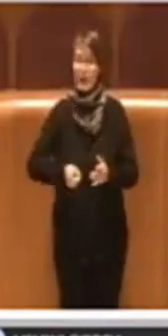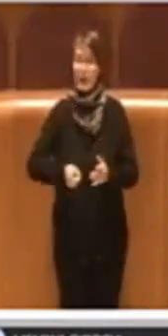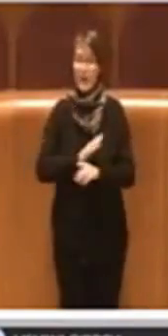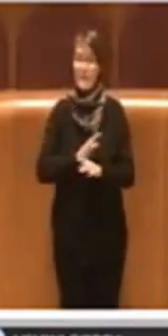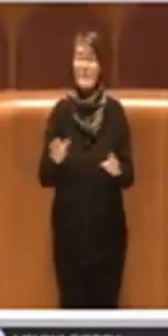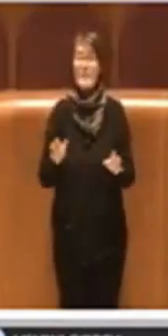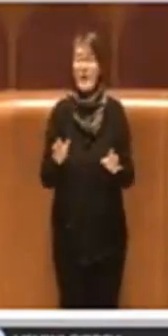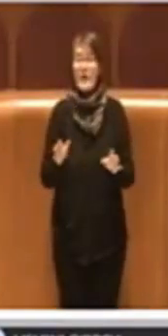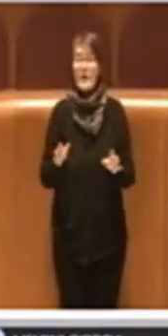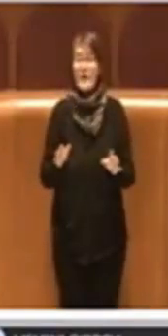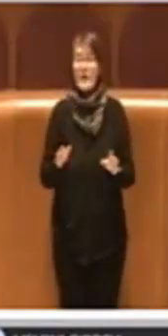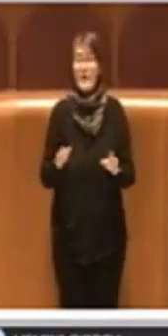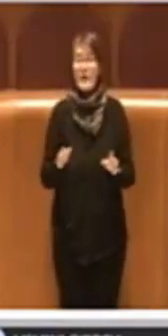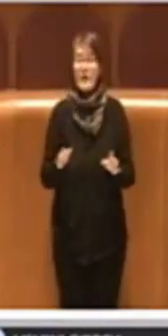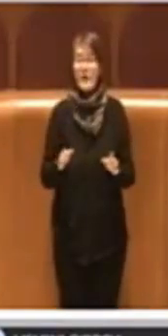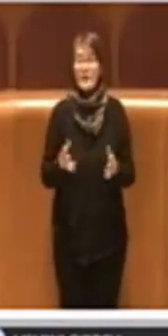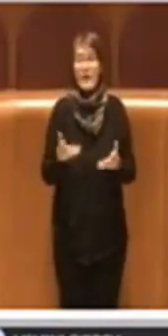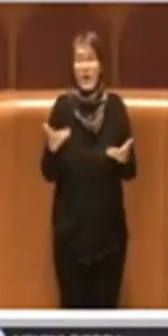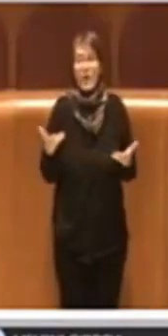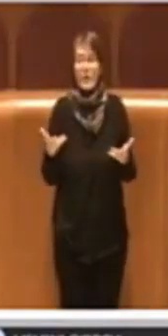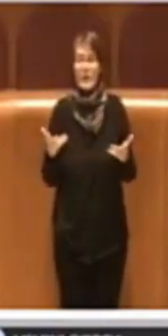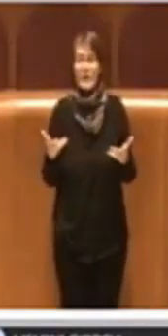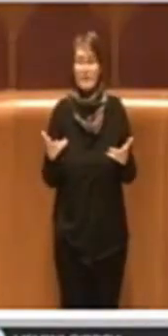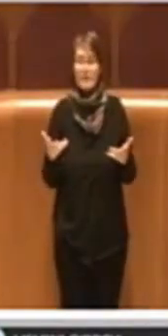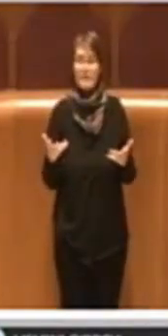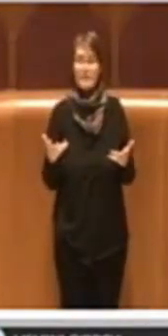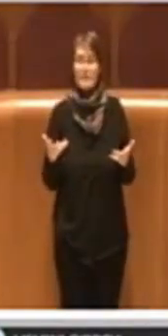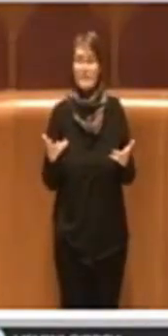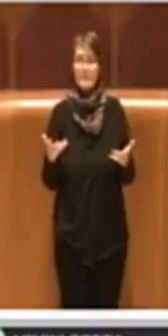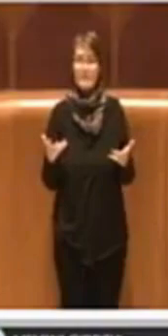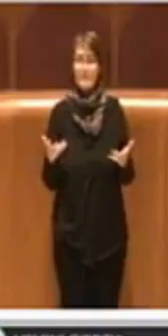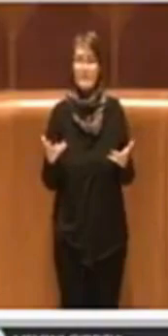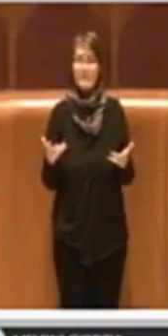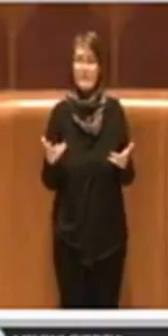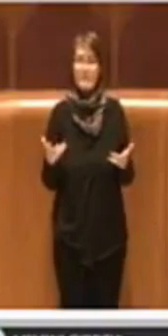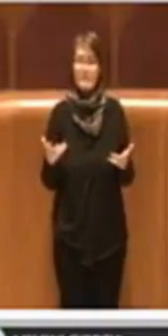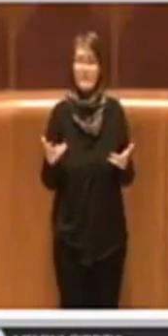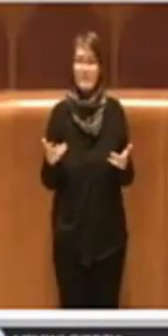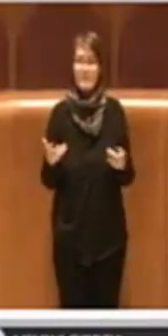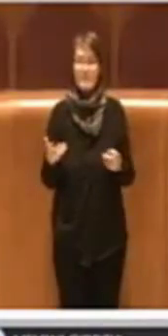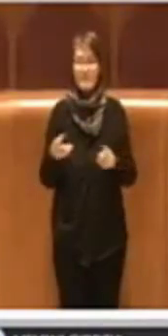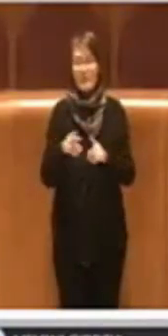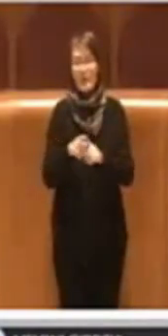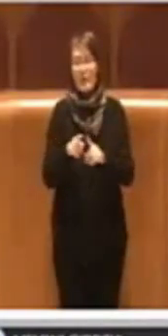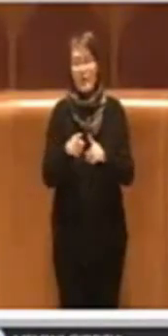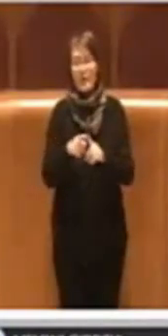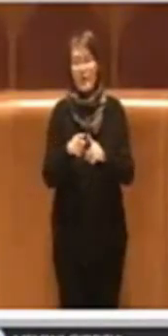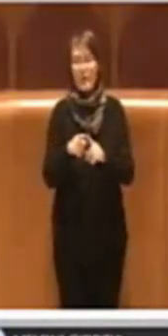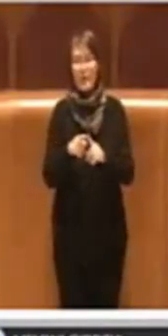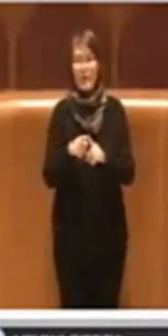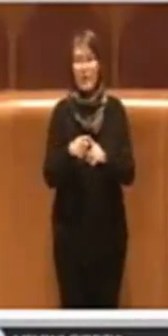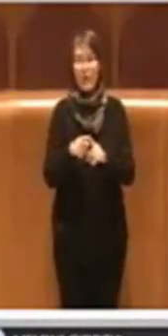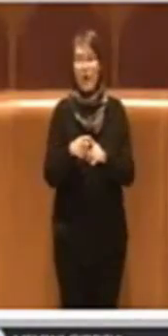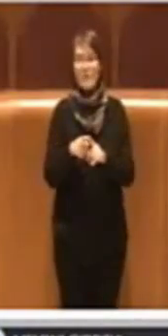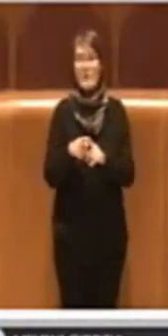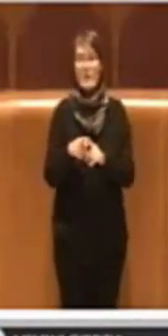perciò segniamo con una crocetta sul nostro